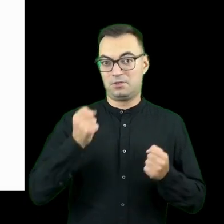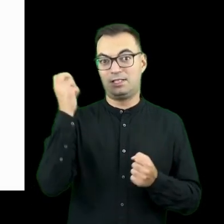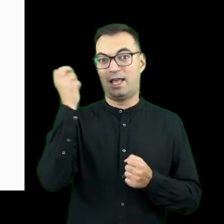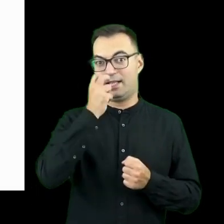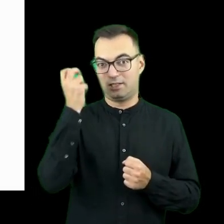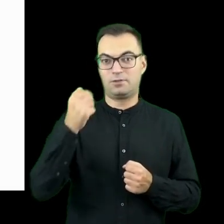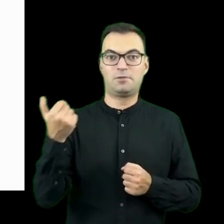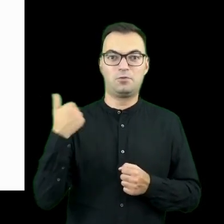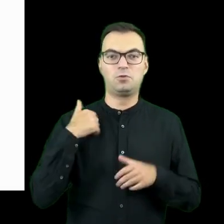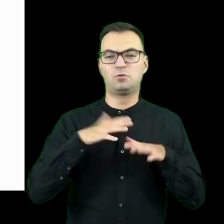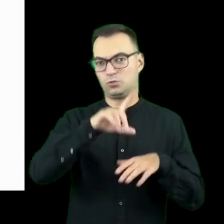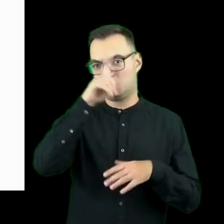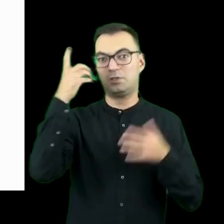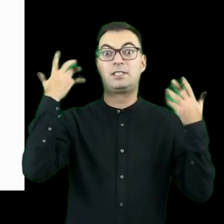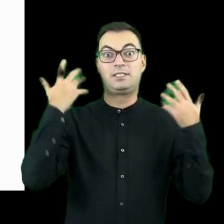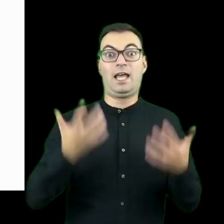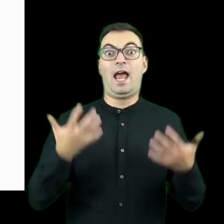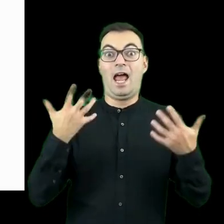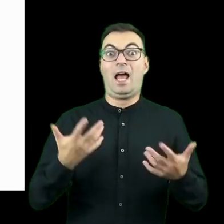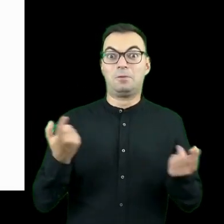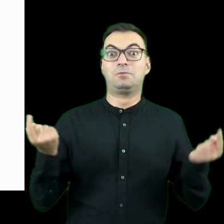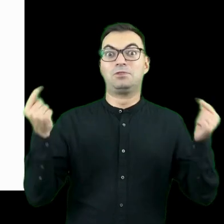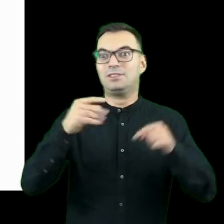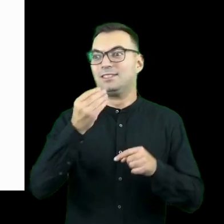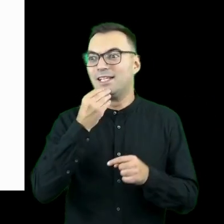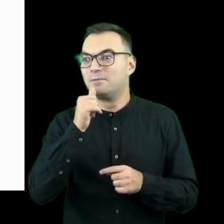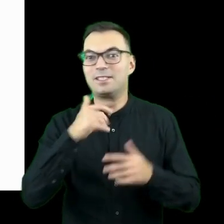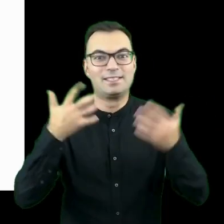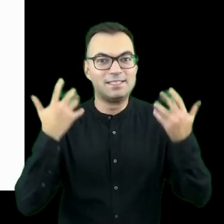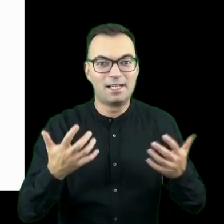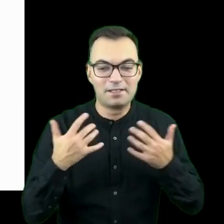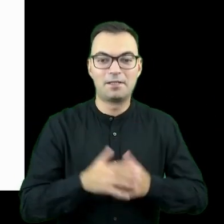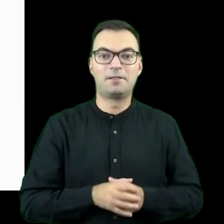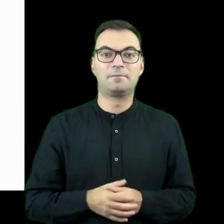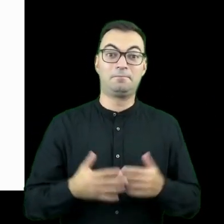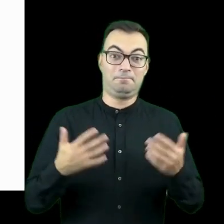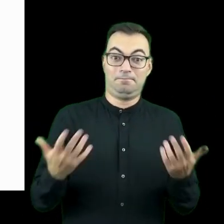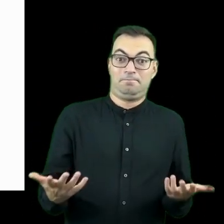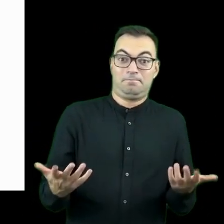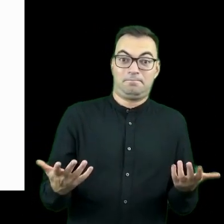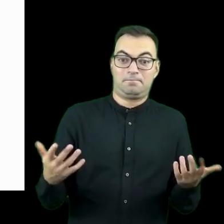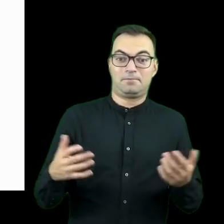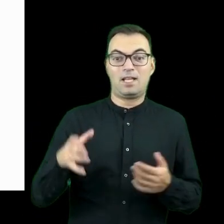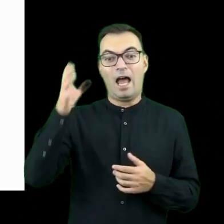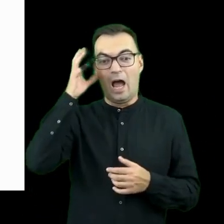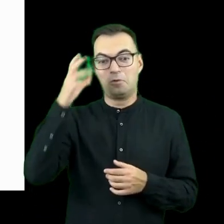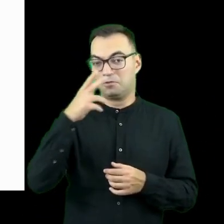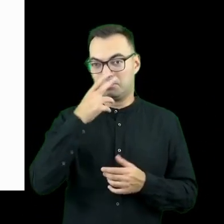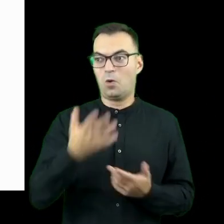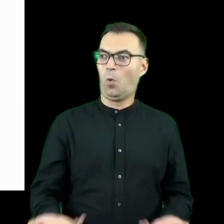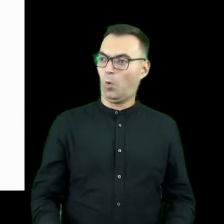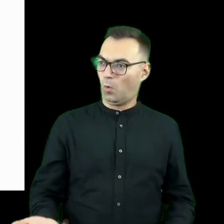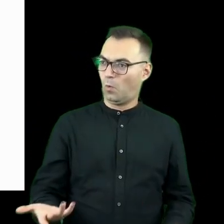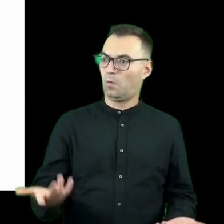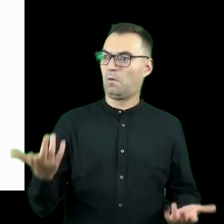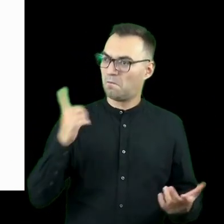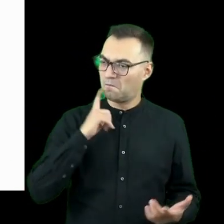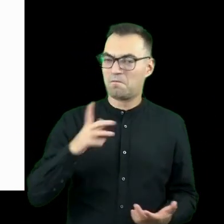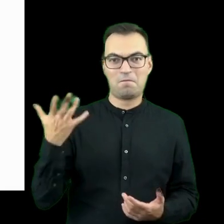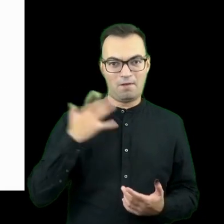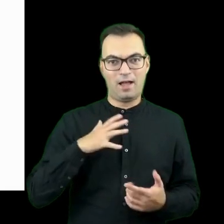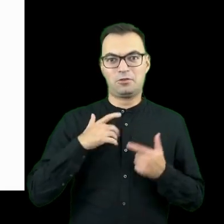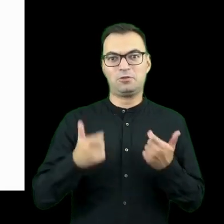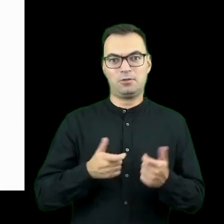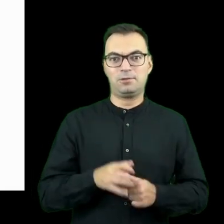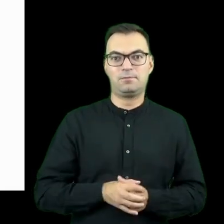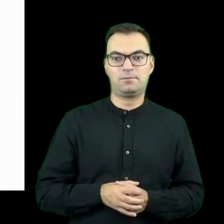ogromnym zainteresowaniem, bardzo dużo ludzi chciało do takiego lokalu przyjść, co pokazało twórcom tego pomysłu, że rzeczywiście warto